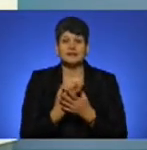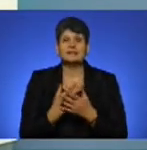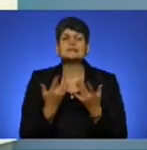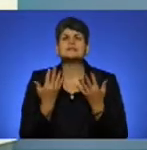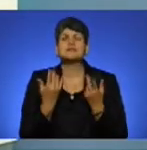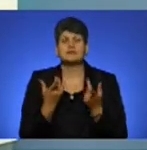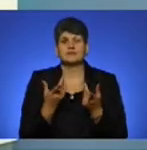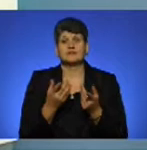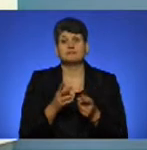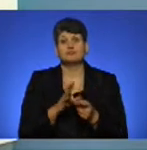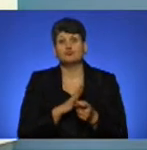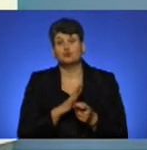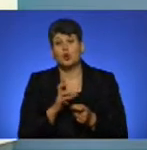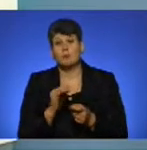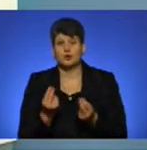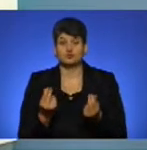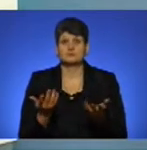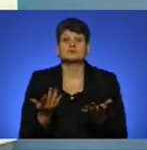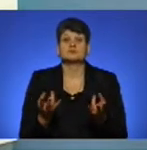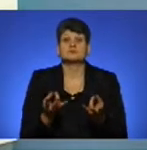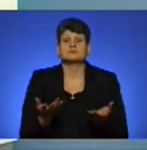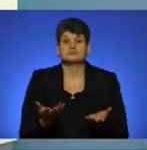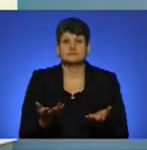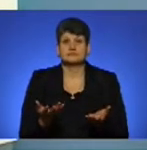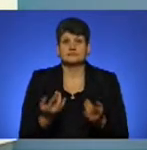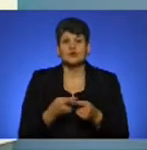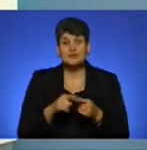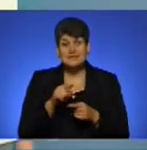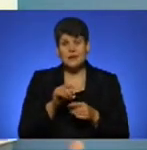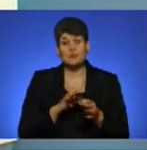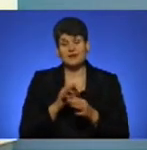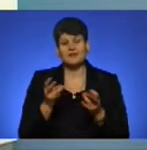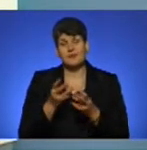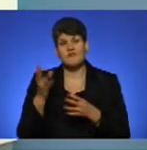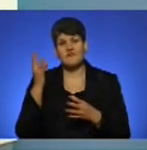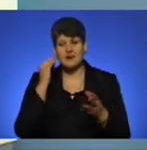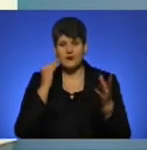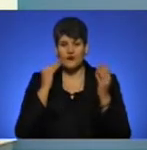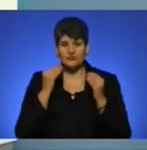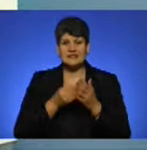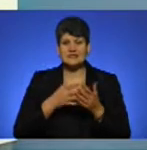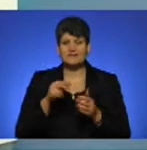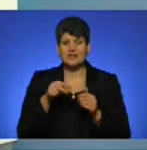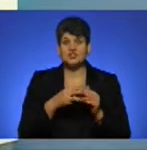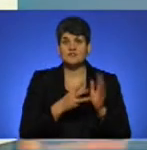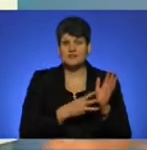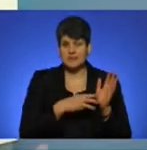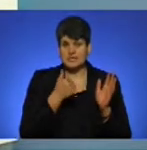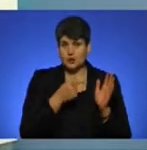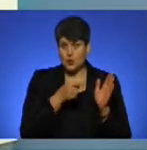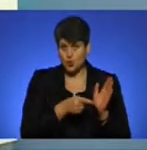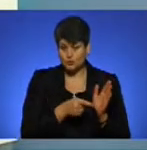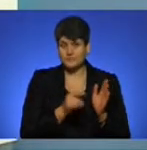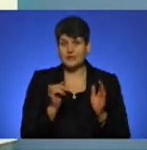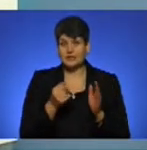скільки він би обійшовся? Такий проєкт, ну, потрібно враховувати ще ціни 2018 року і до